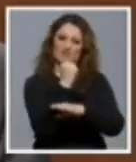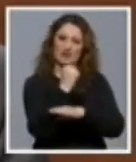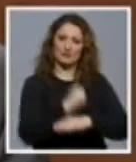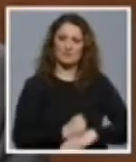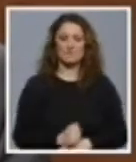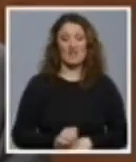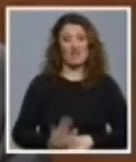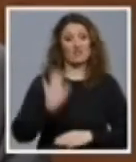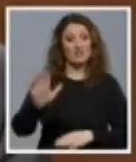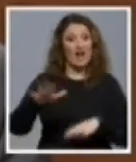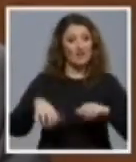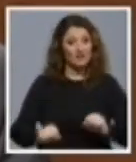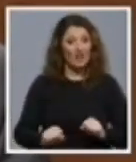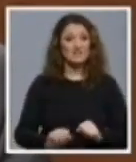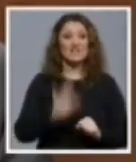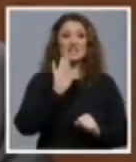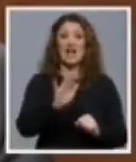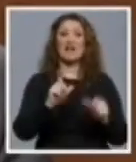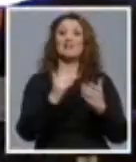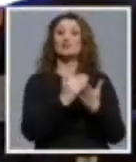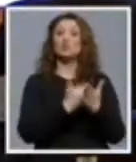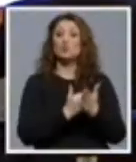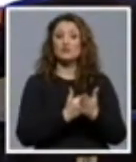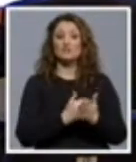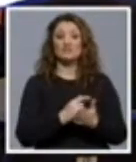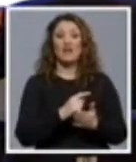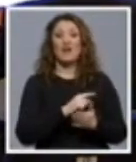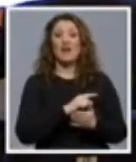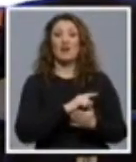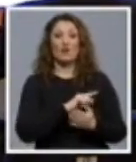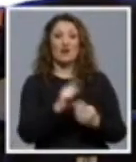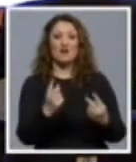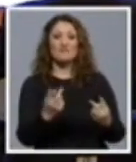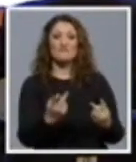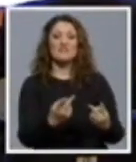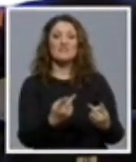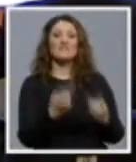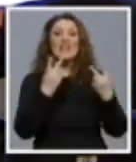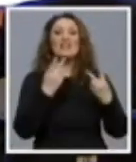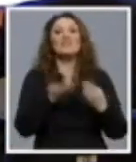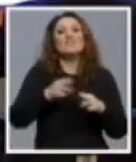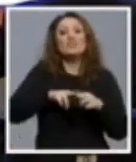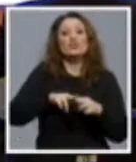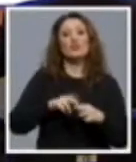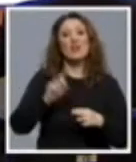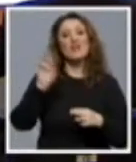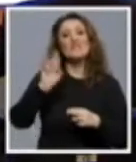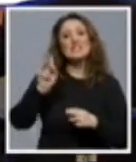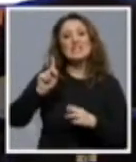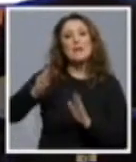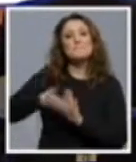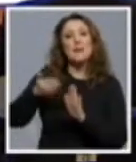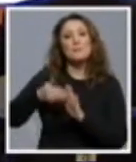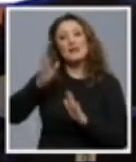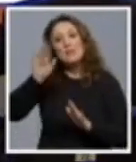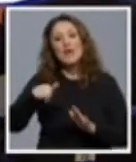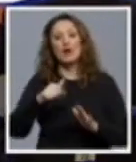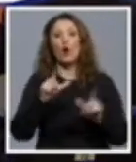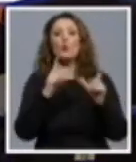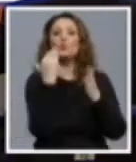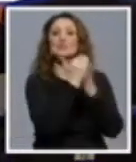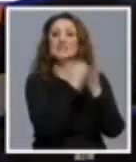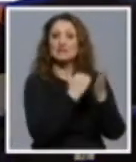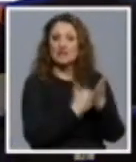takav Ustavni sud, kojem je vrijedni toaletni papir od samog Ustava, su sramota ne samo Hrvatske, nego i cilokupne demokratske